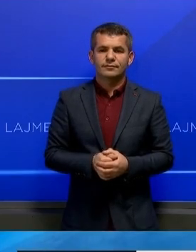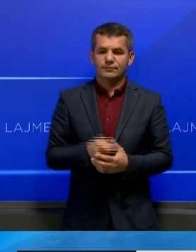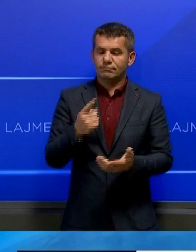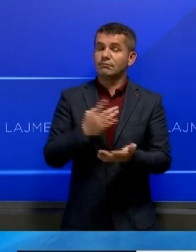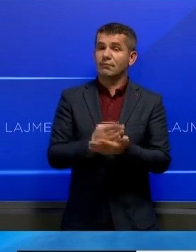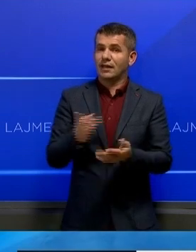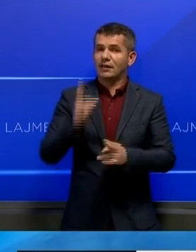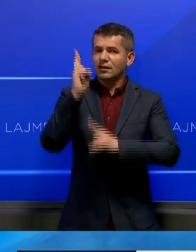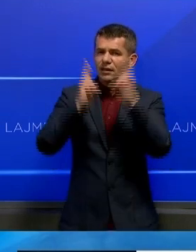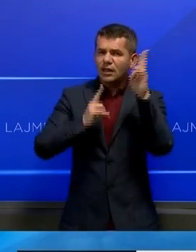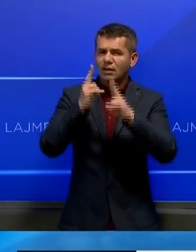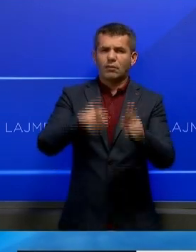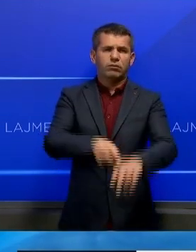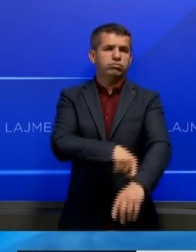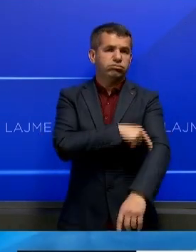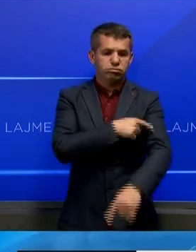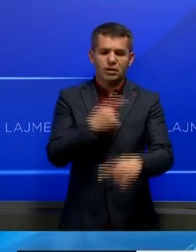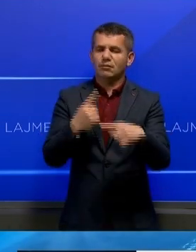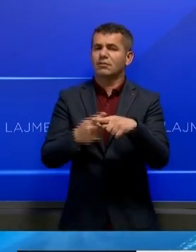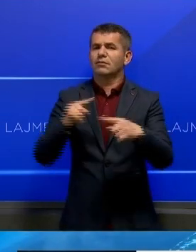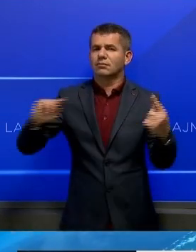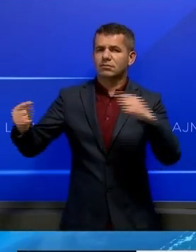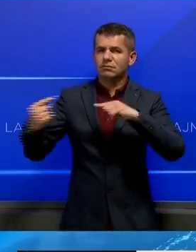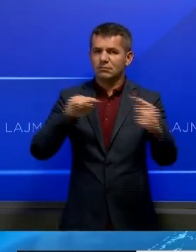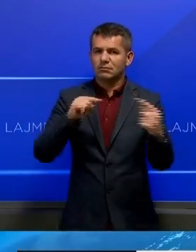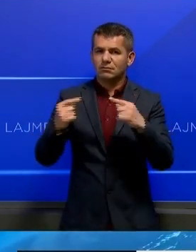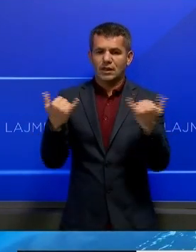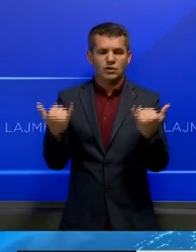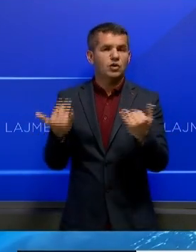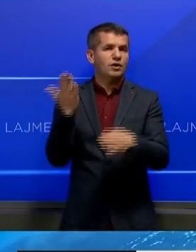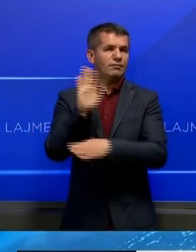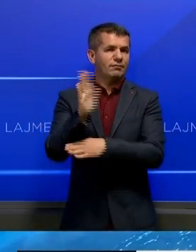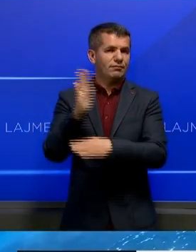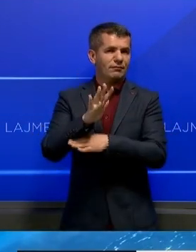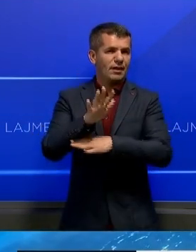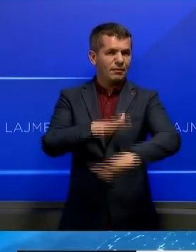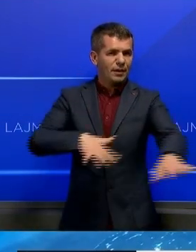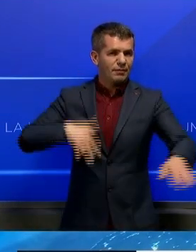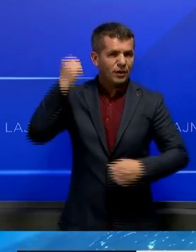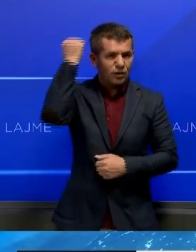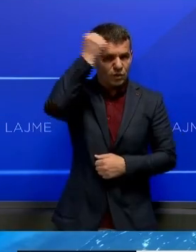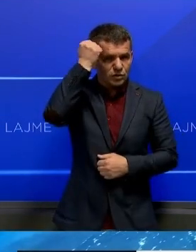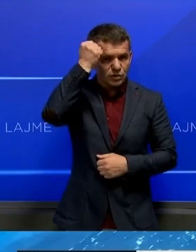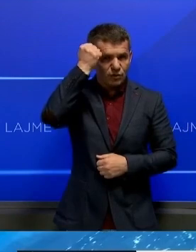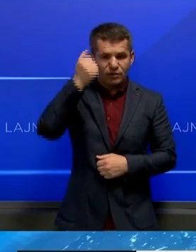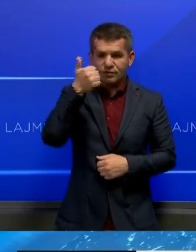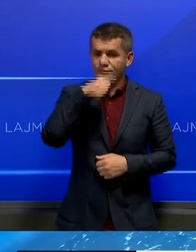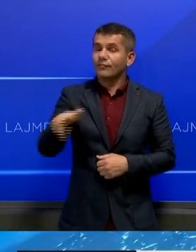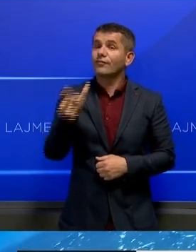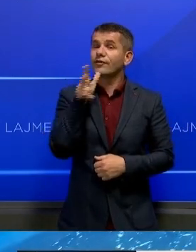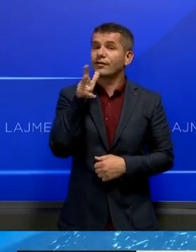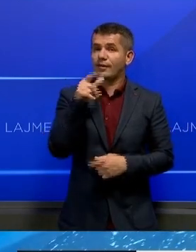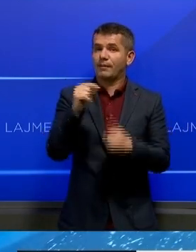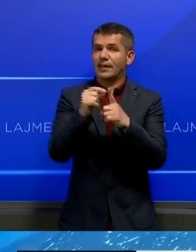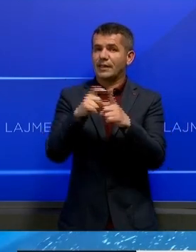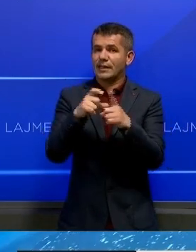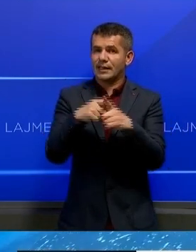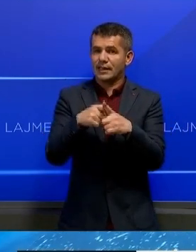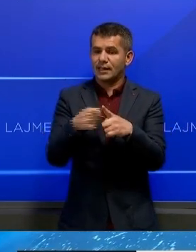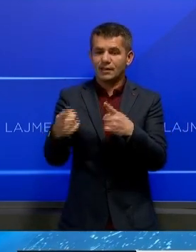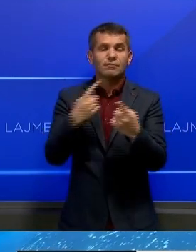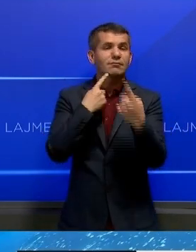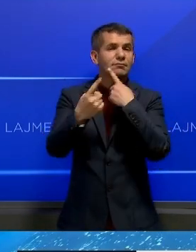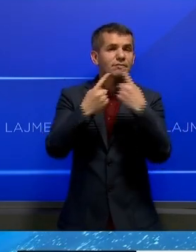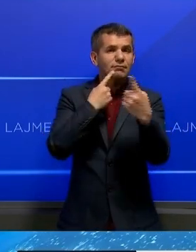Diskutime të gjata e me përplasje zhvilluan e dhe deputetet e kuvendit Kosovës, aty ku me kërkes të pëdëkës u